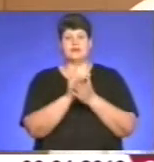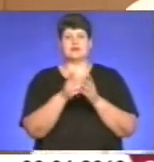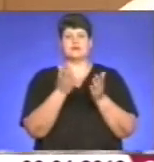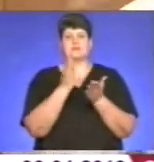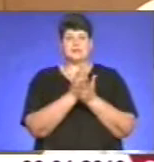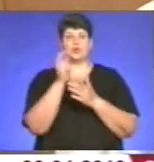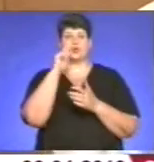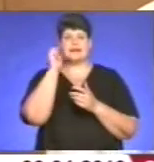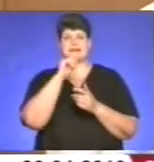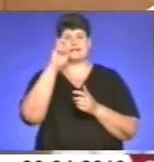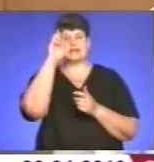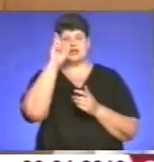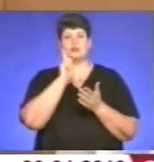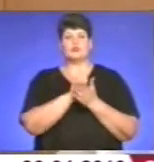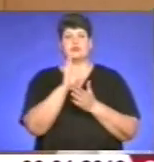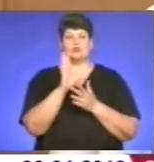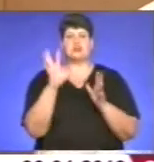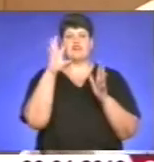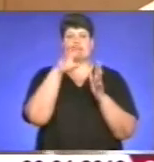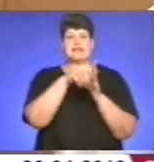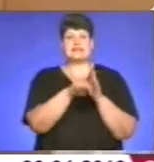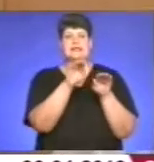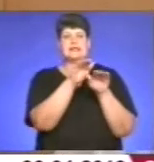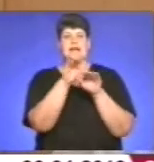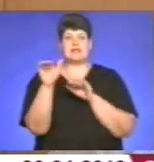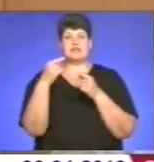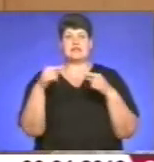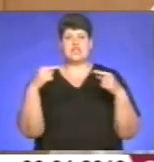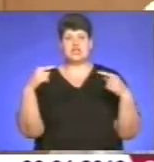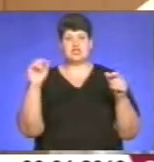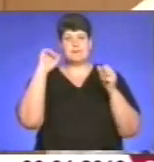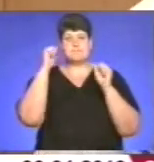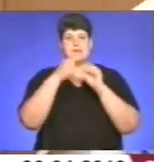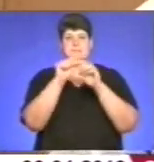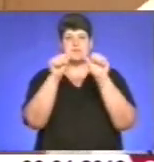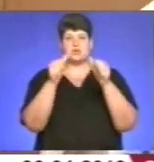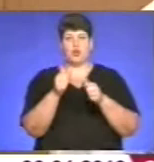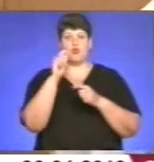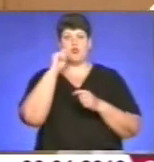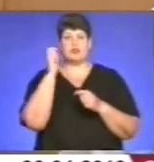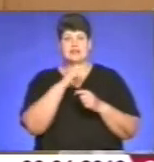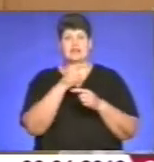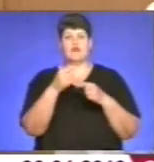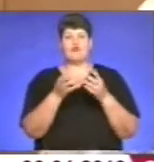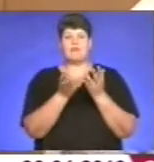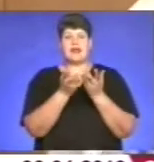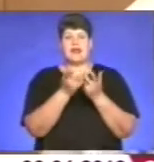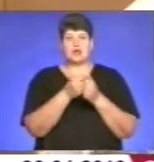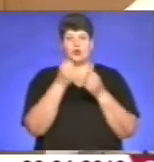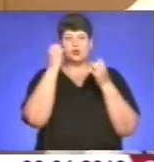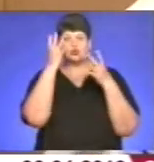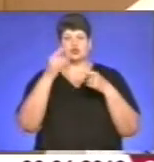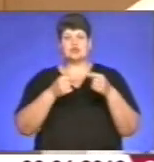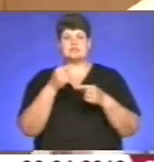принципово, і, друге, вона має бути внесена на рівні інших пам'яток України в перелік культурної спадщини, як надбання